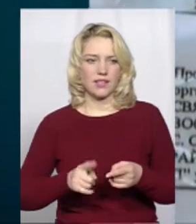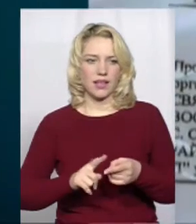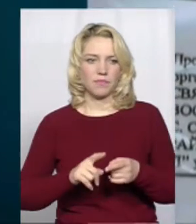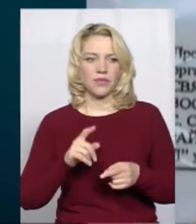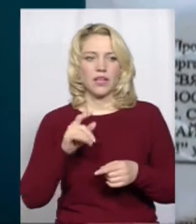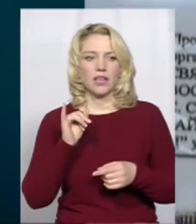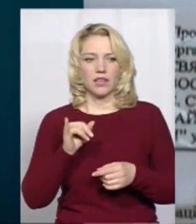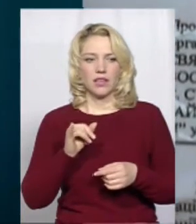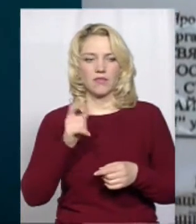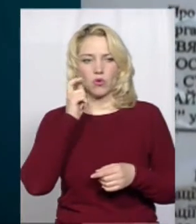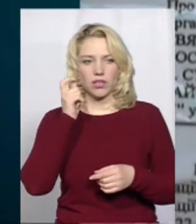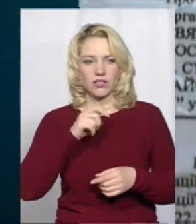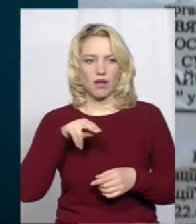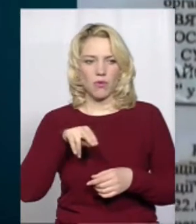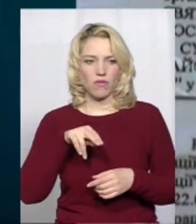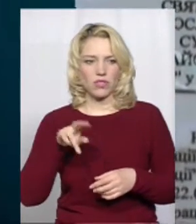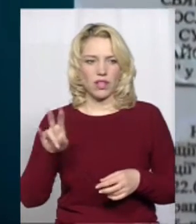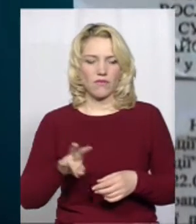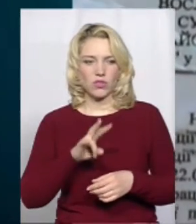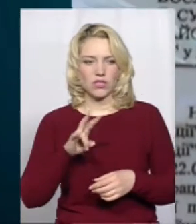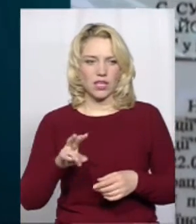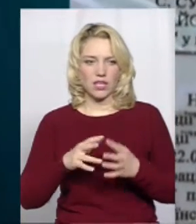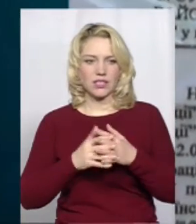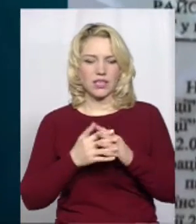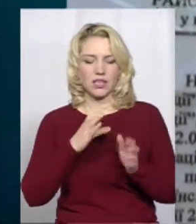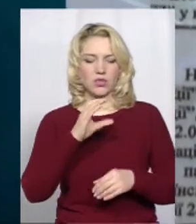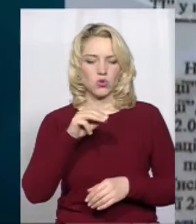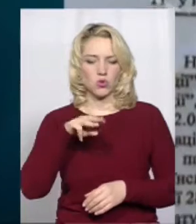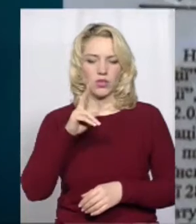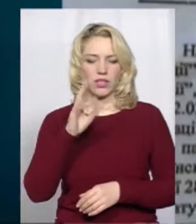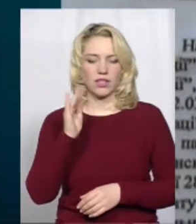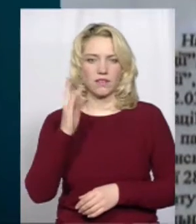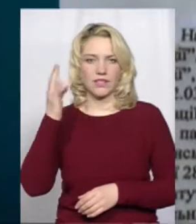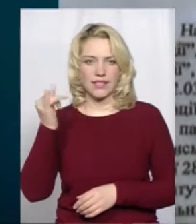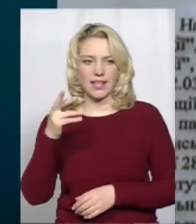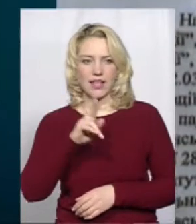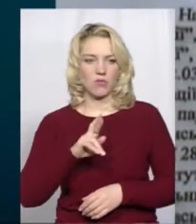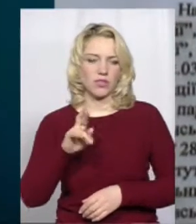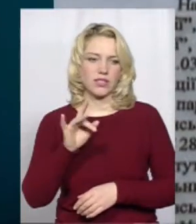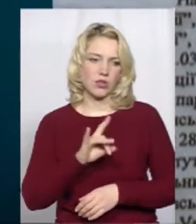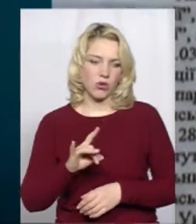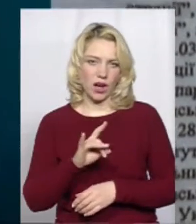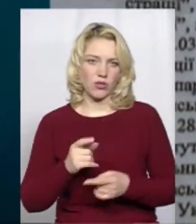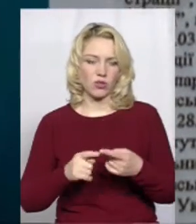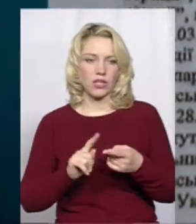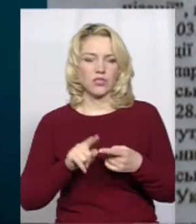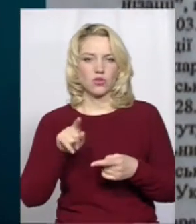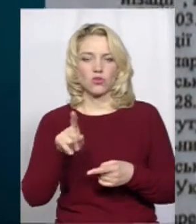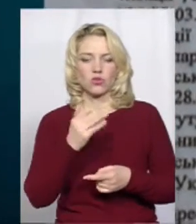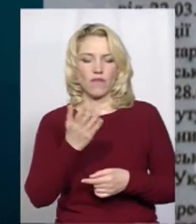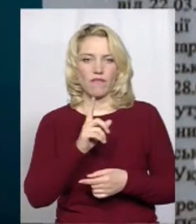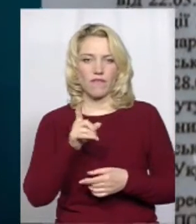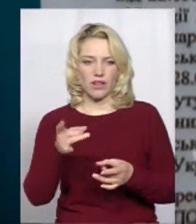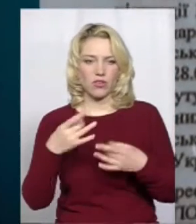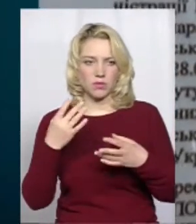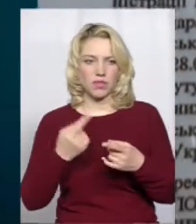парафії, української православної церкви села Сутківці Ярмоленецького району. От, пані Олено, із того, що ви сказали, я так